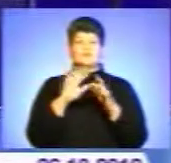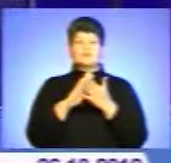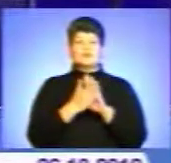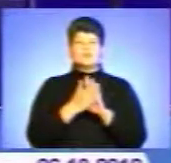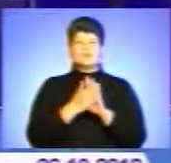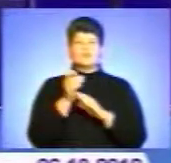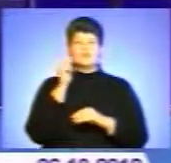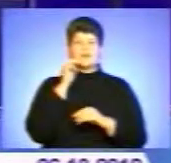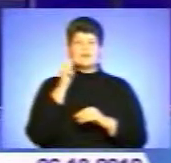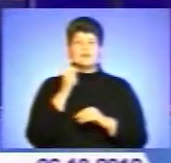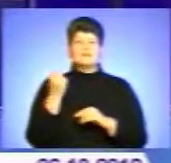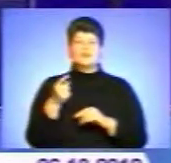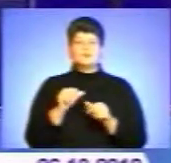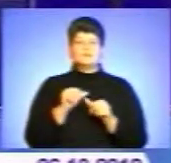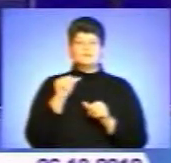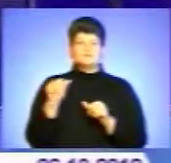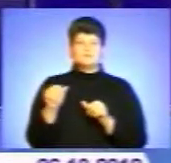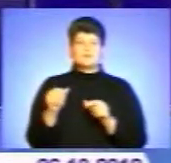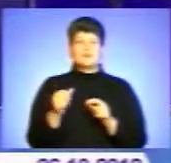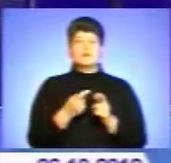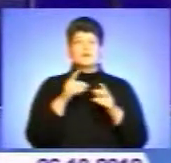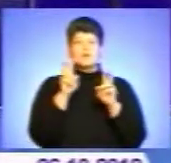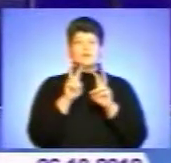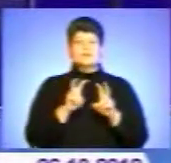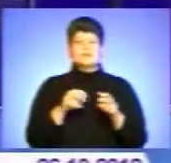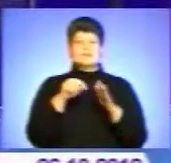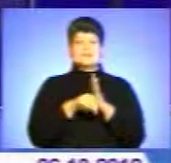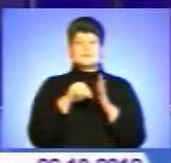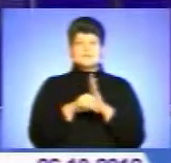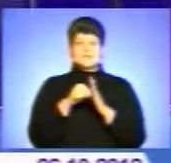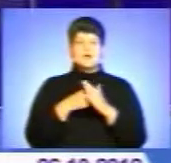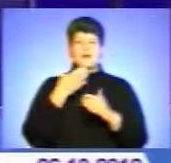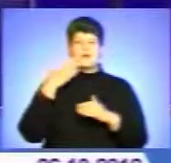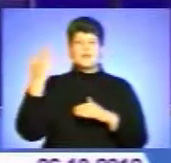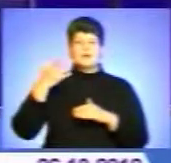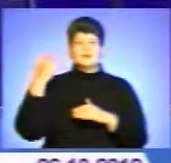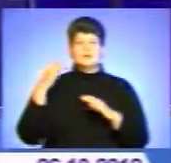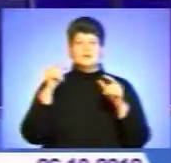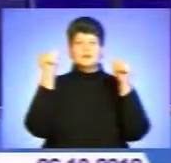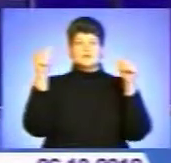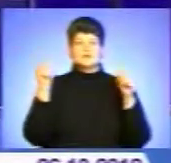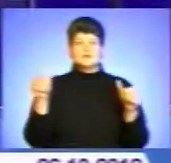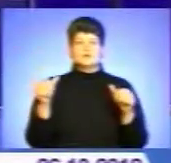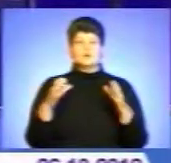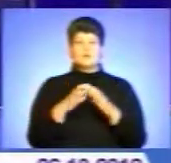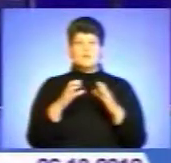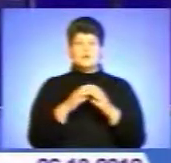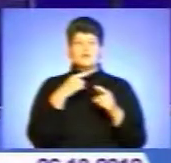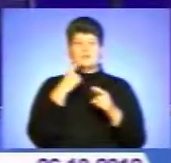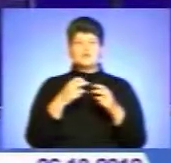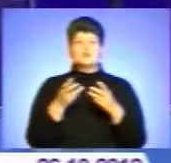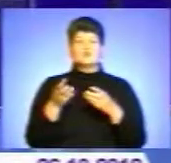і в Тернополі. Організація проаналізувала зміст агітаційної кампанії партії та кандидатів, дослідила повідомлення щодо зложивання